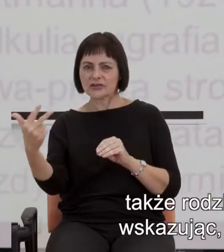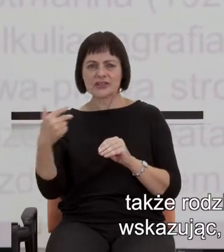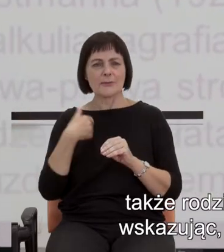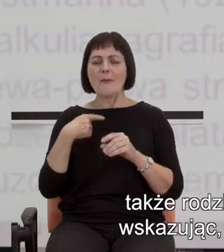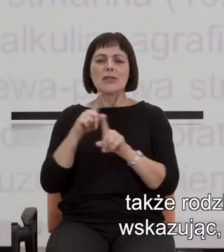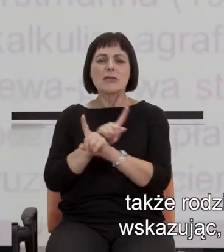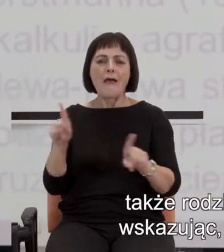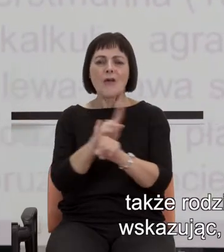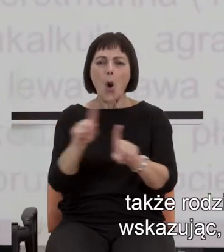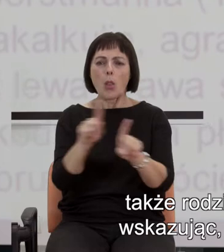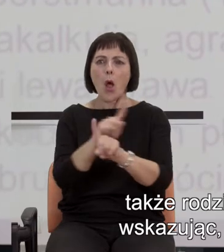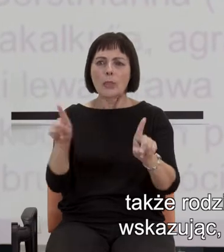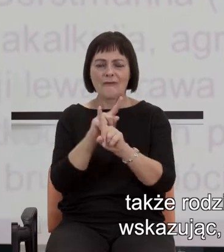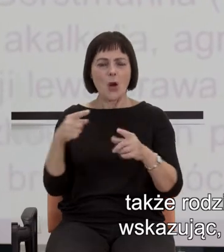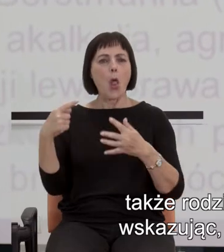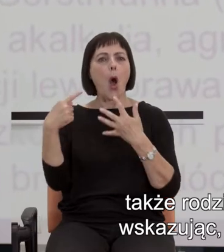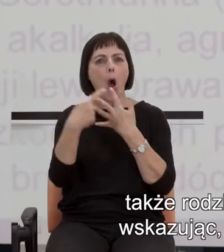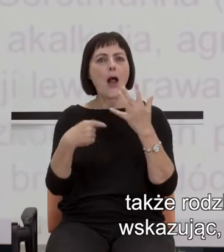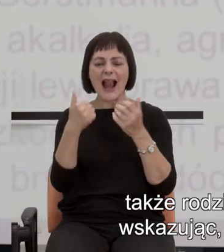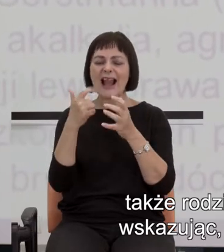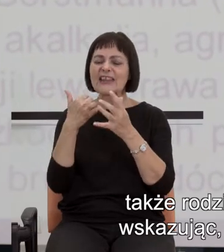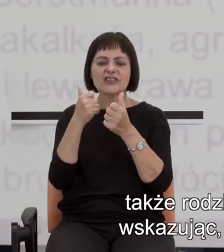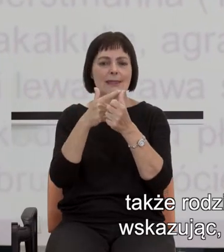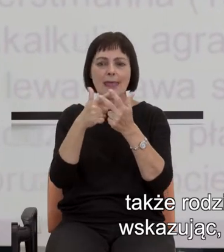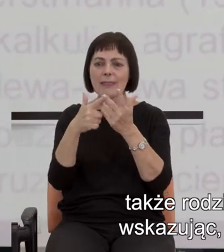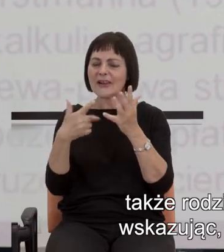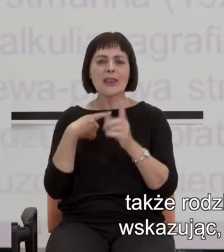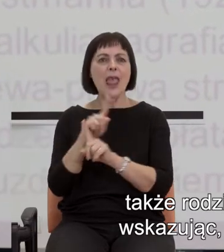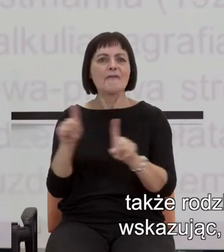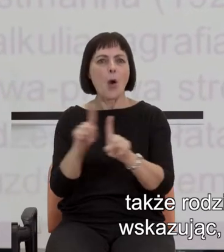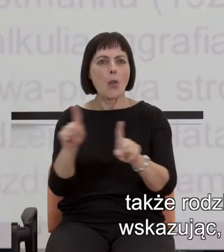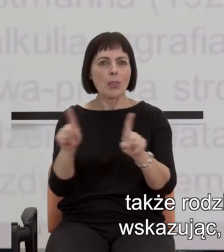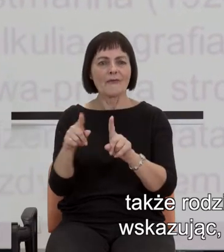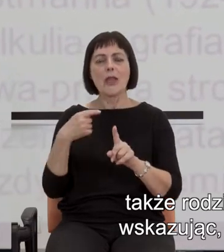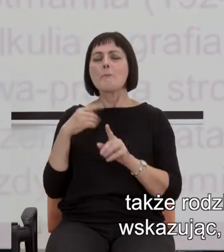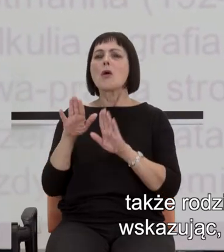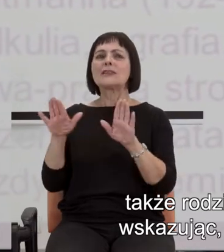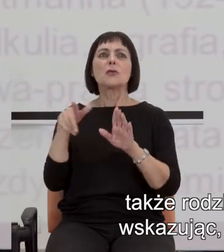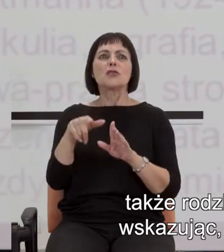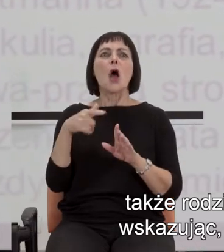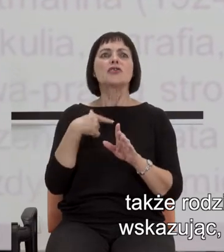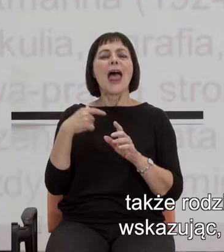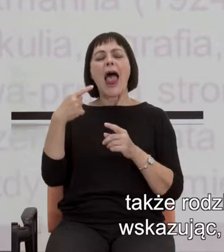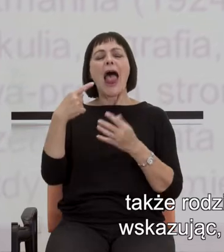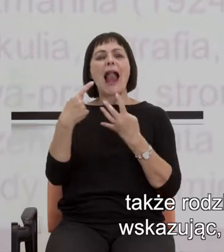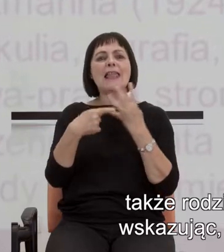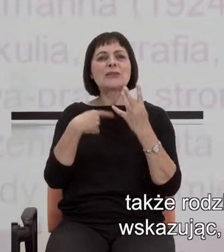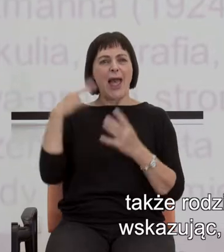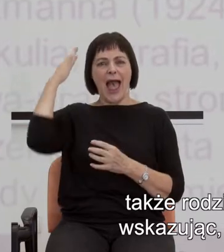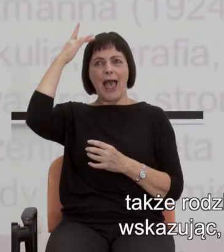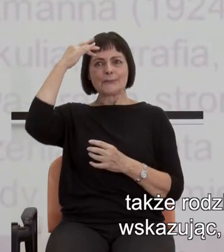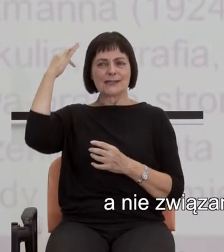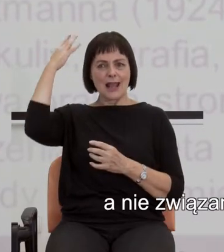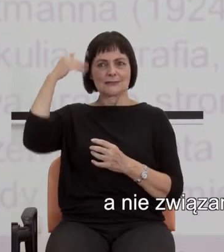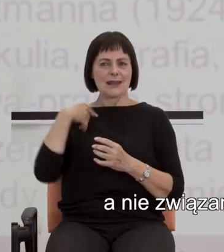zniechęcali dzieci do liczenia na palcach, wskazując, że przecież liczby powinny być abstrakcyjne,